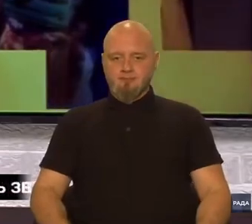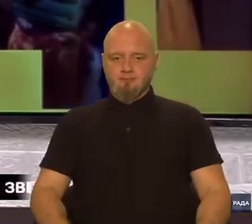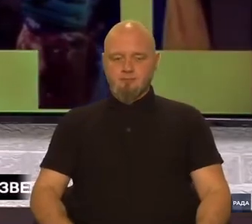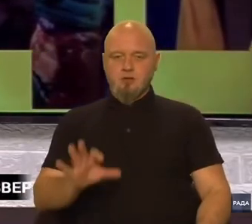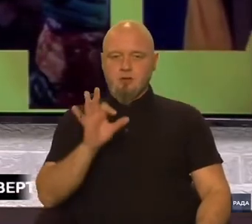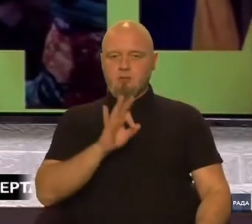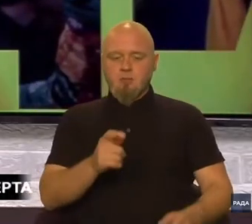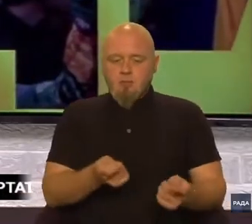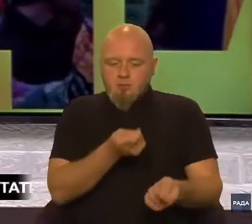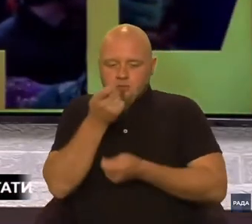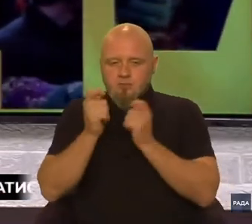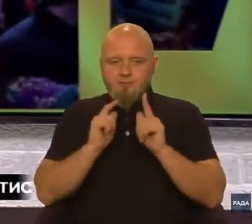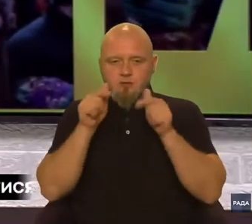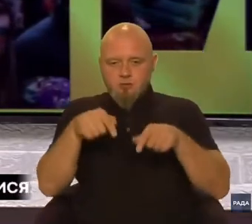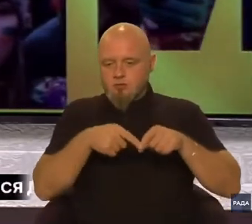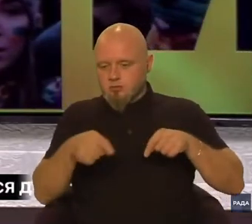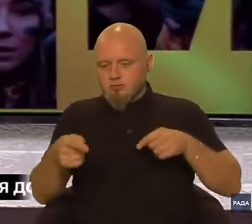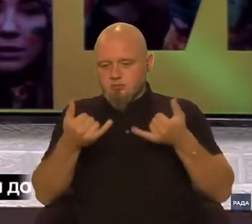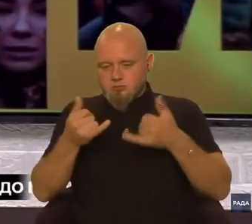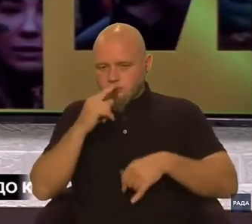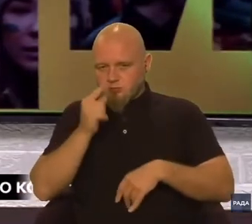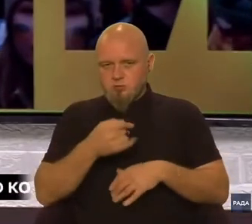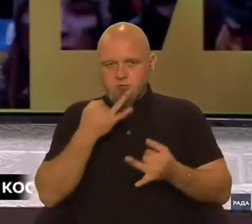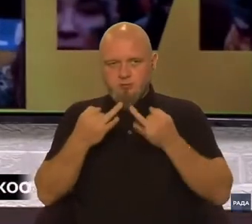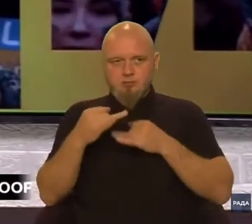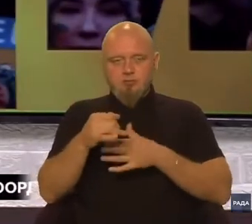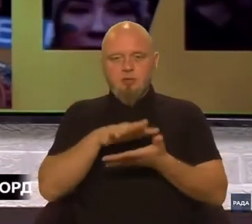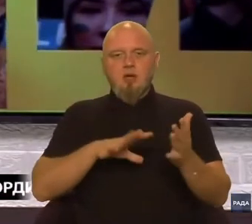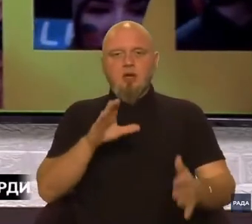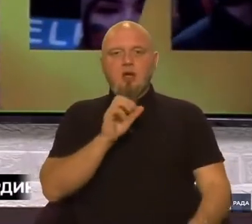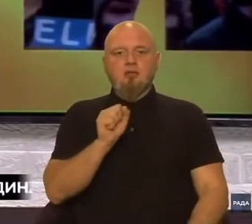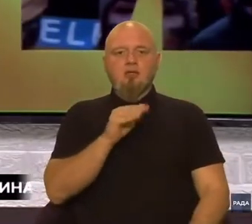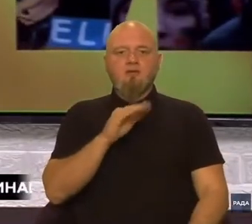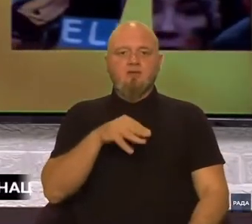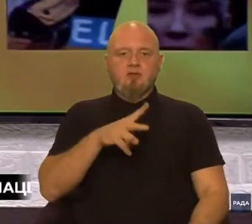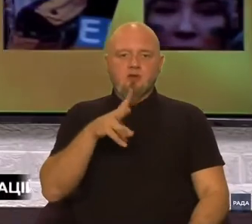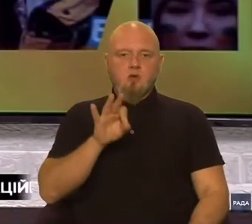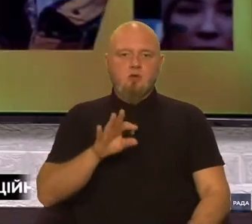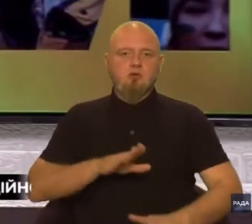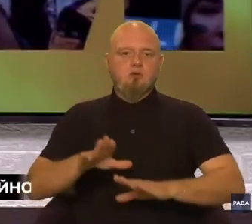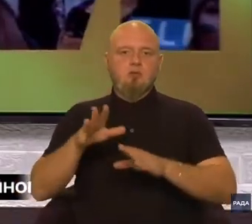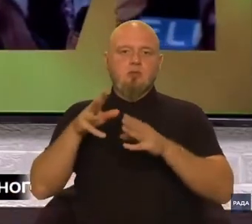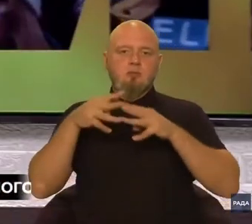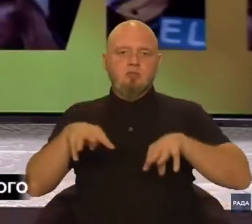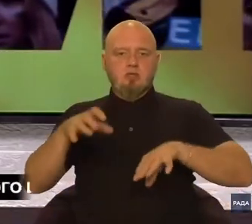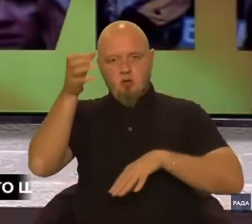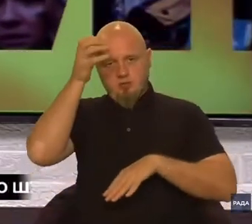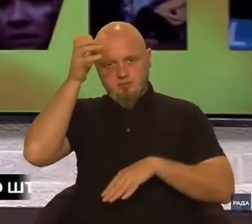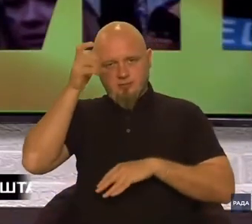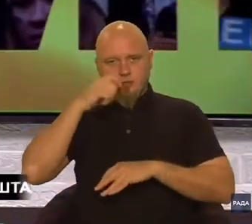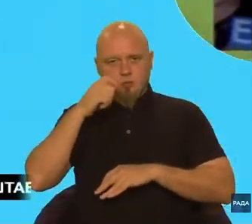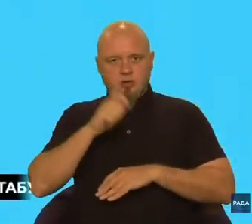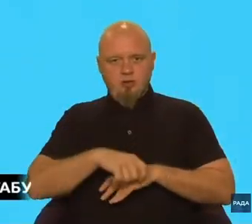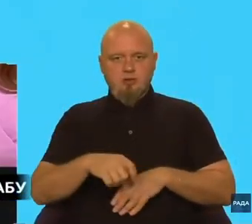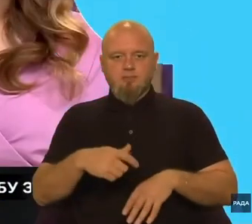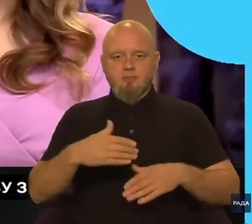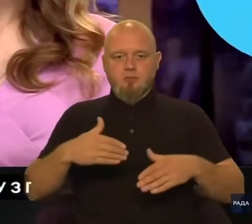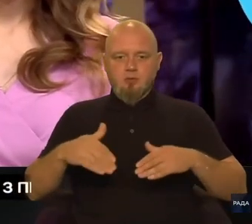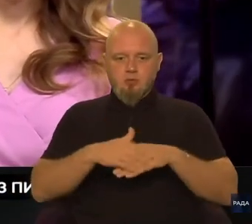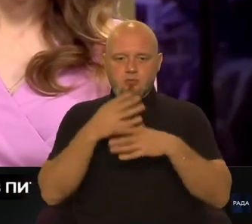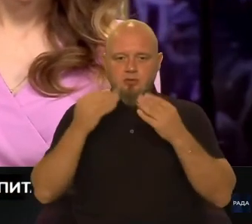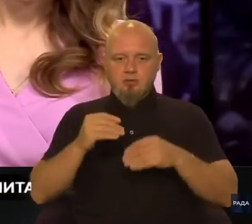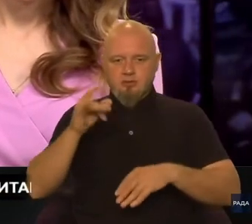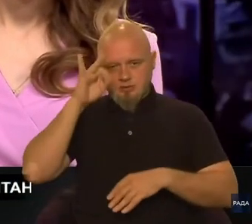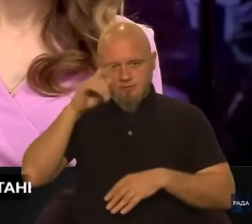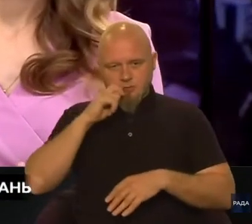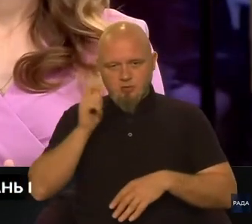Про тонкощі вступної кампанії цьогорічної говоримо далі з Андрієм Вітренком, заступником міністра освіти і науки України. Пане Андрію, добрий день, слава Україні!